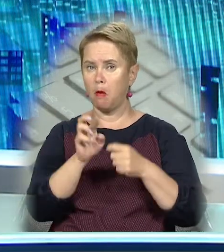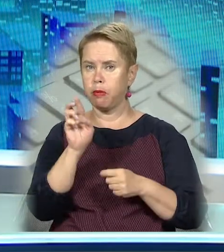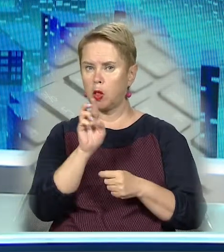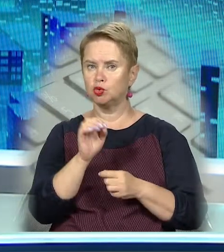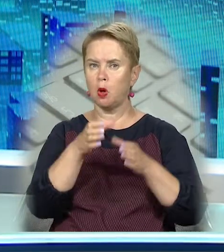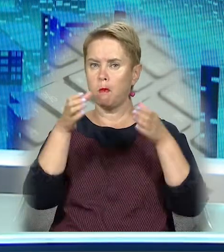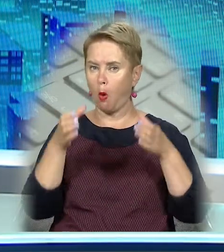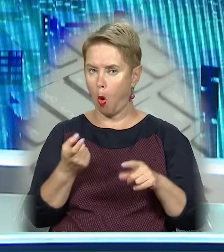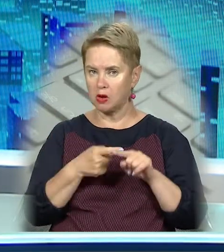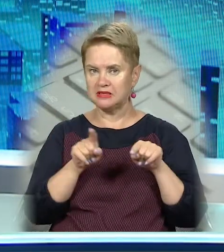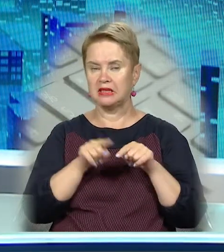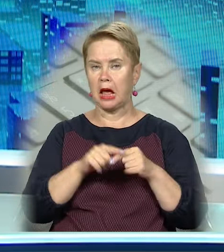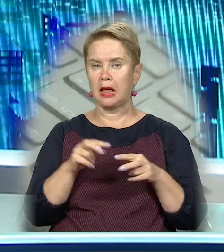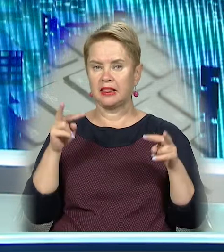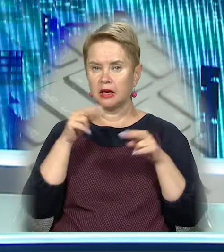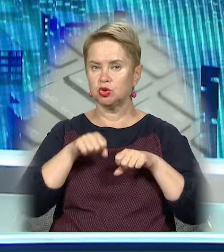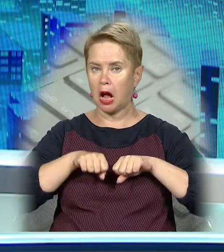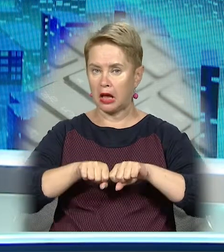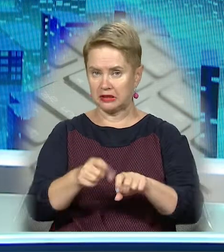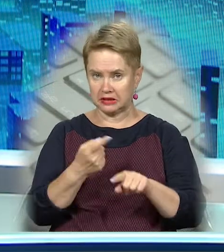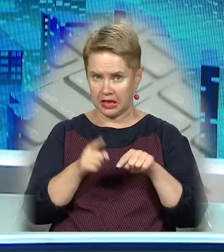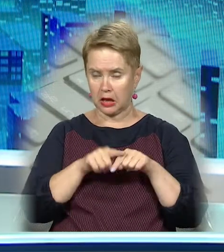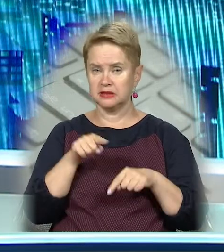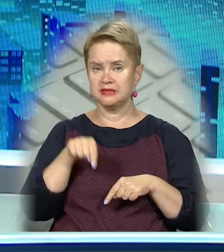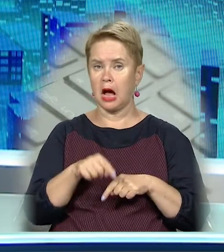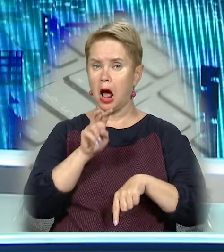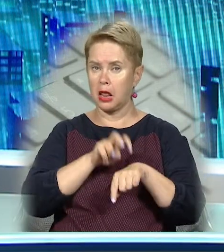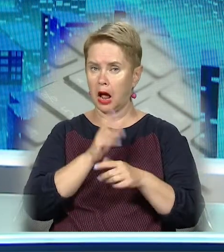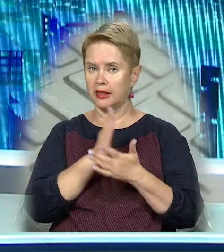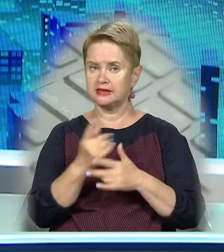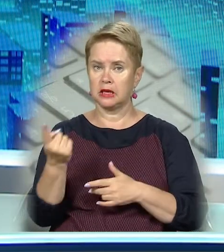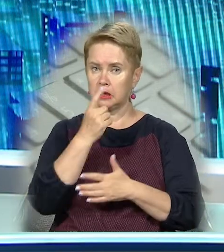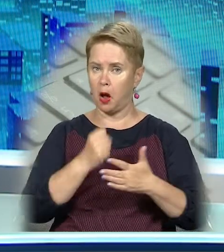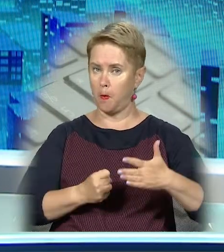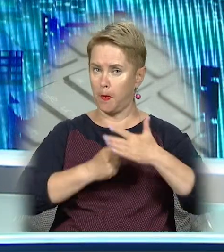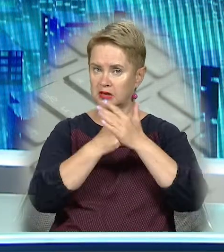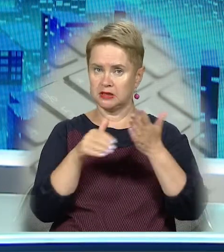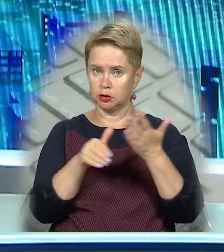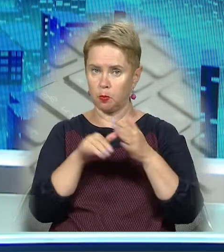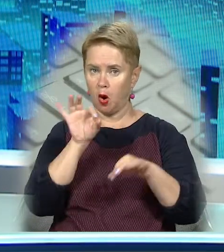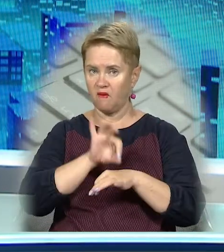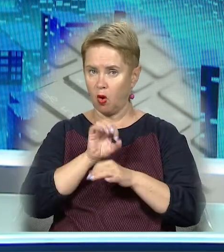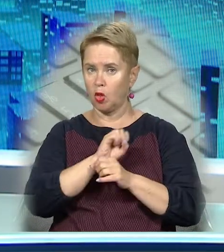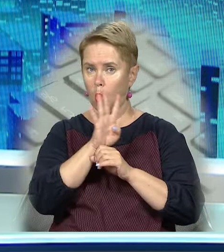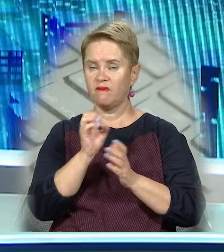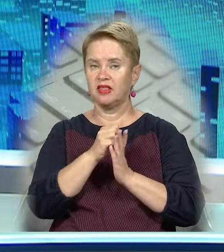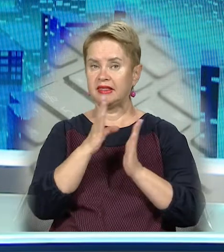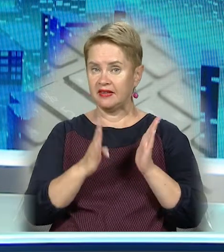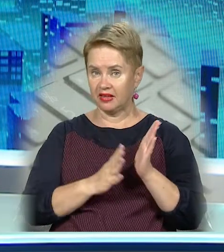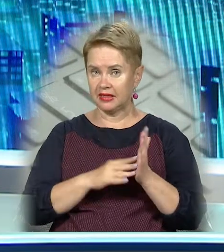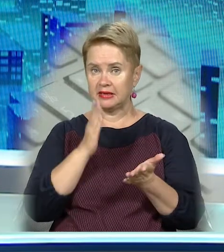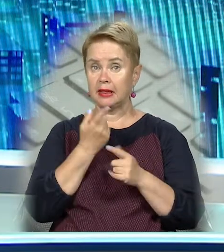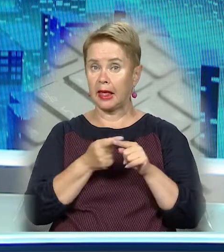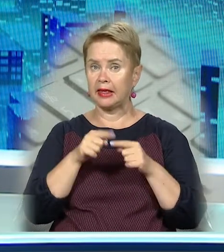біологічні бокси, а також гідравлічну каталку. Нагадаємо, що ця лікарня є однією з базових для допомоги хворим на COVID-19.